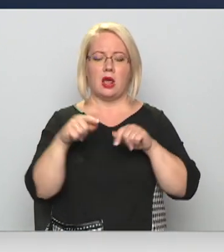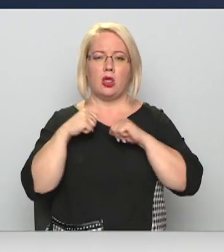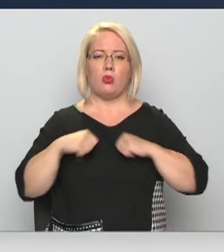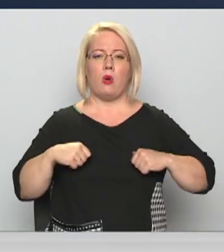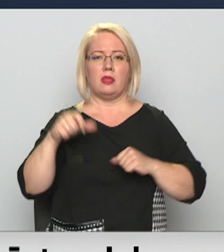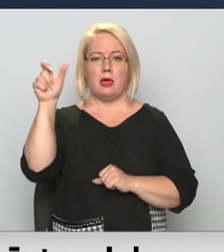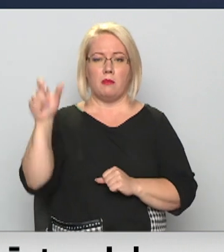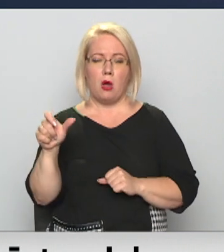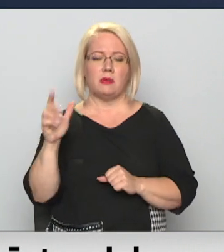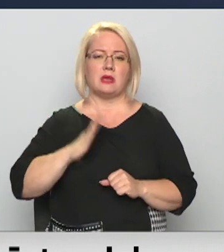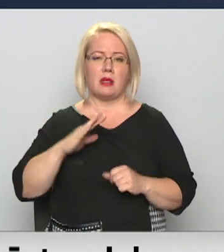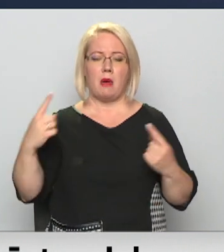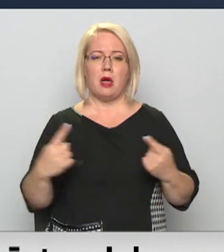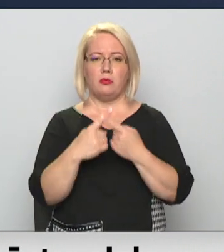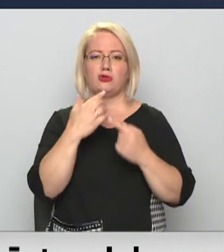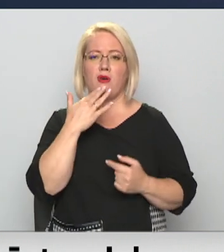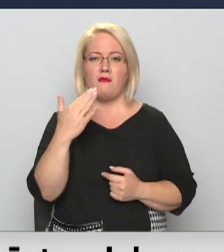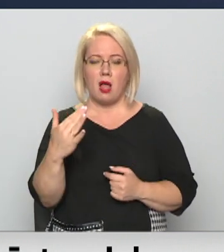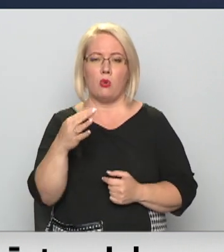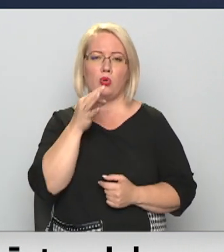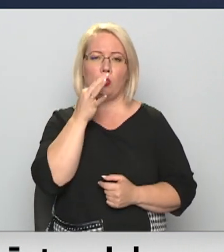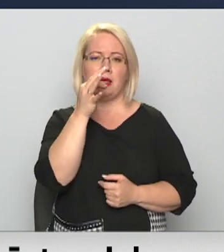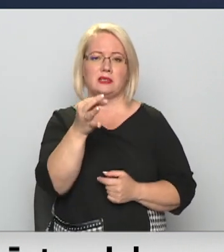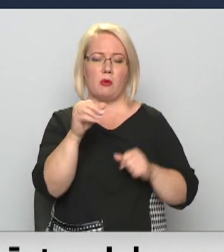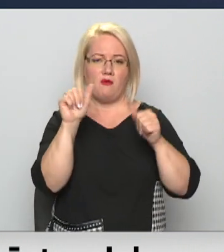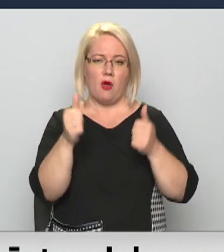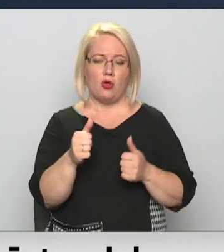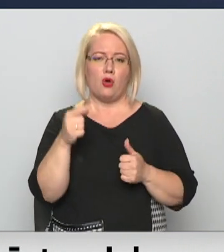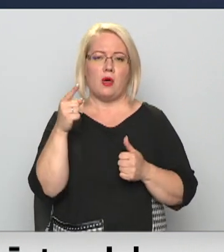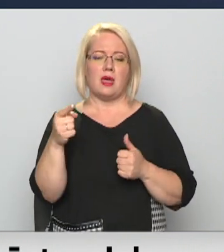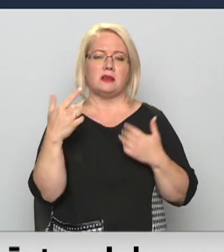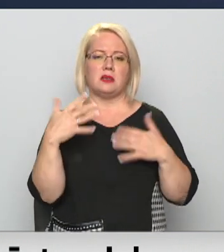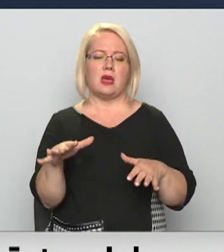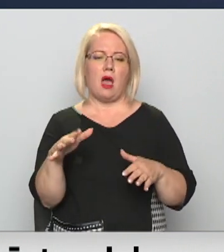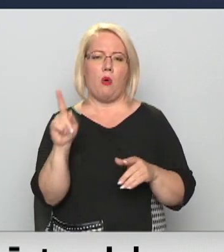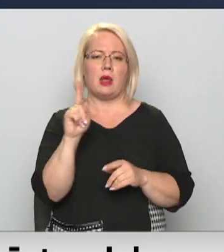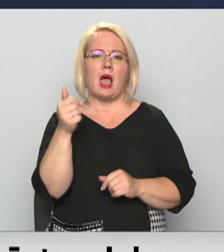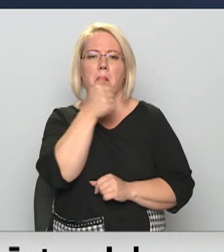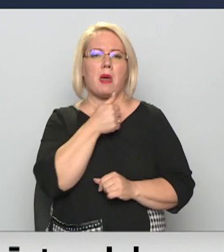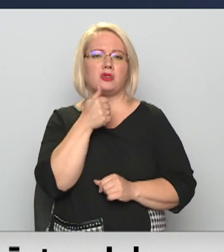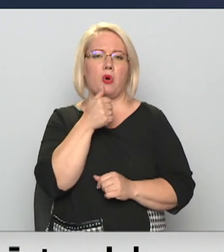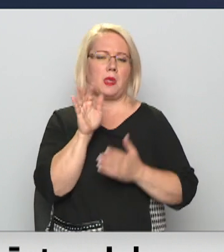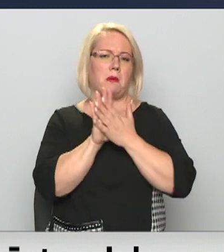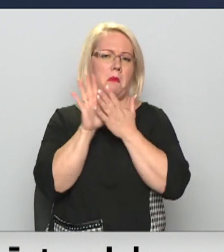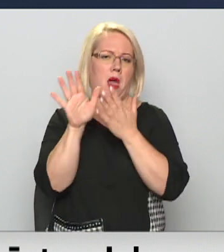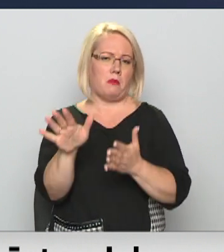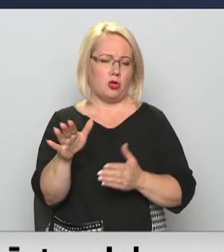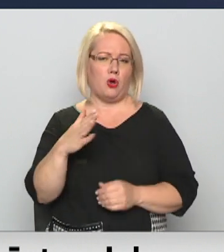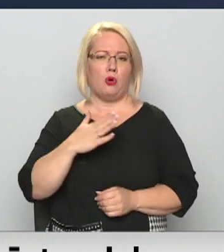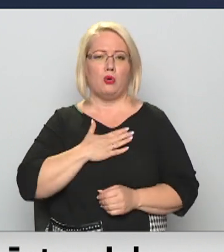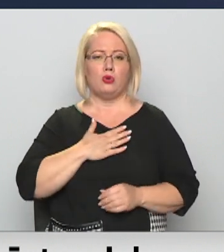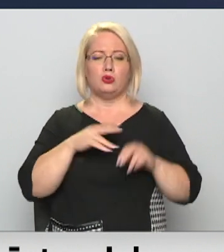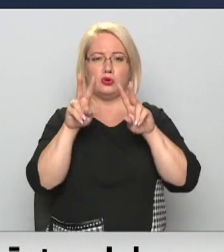tā ļoti atbilstošu valodu un atbilstošu izteiksmus formu. Ja tā jau robežojas ar personīgiem pārmetumiem mūsu